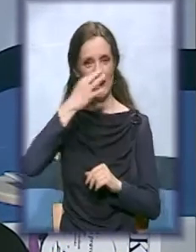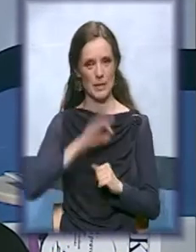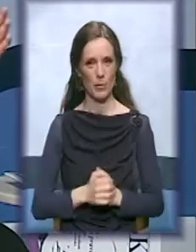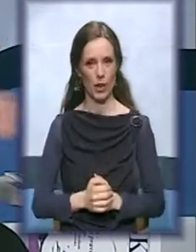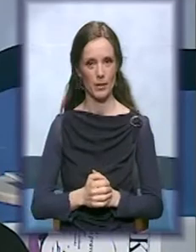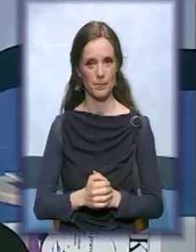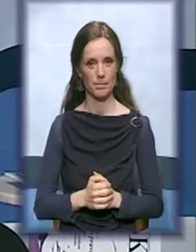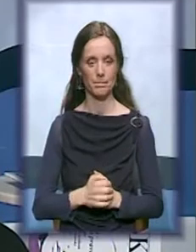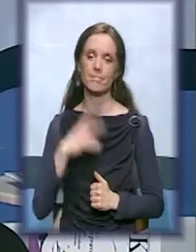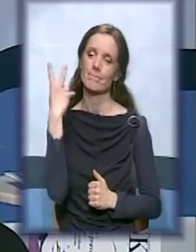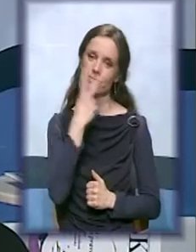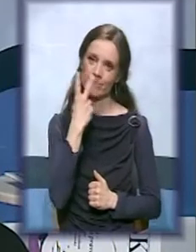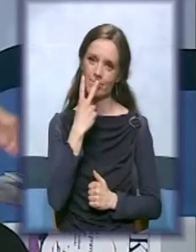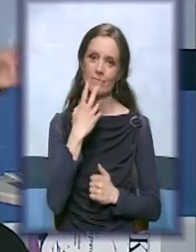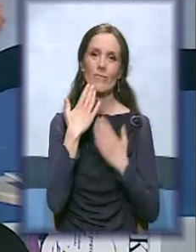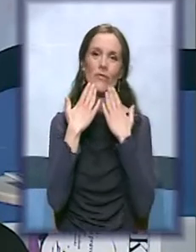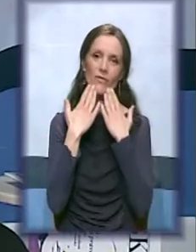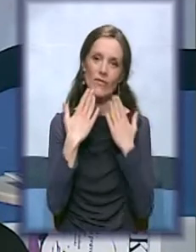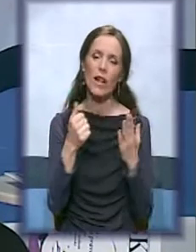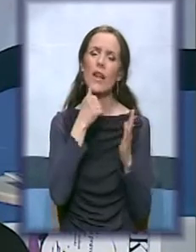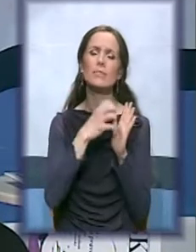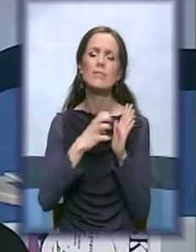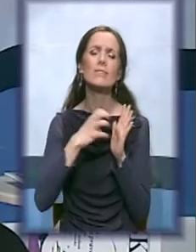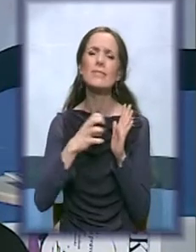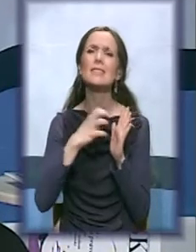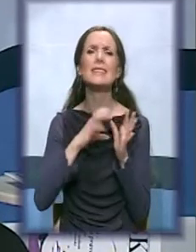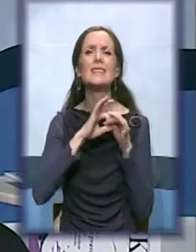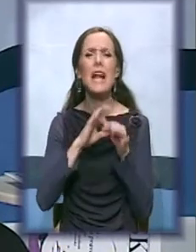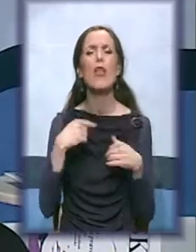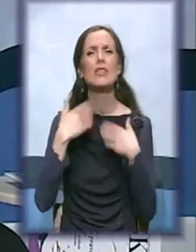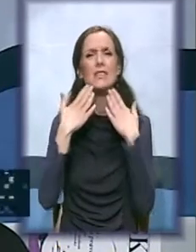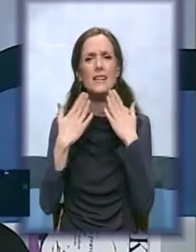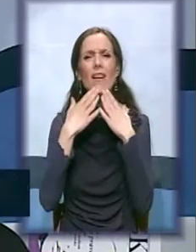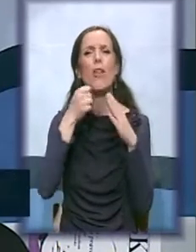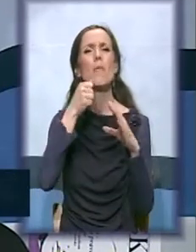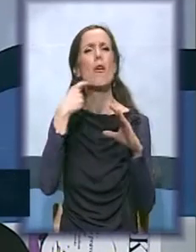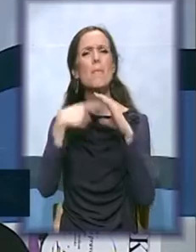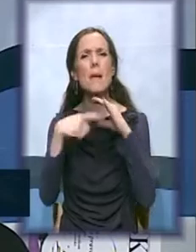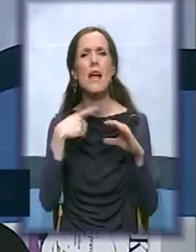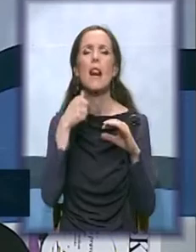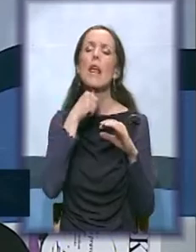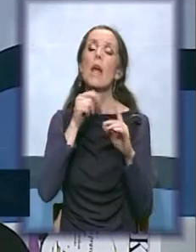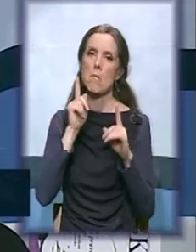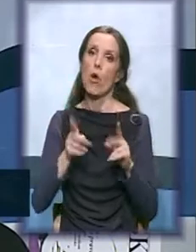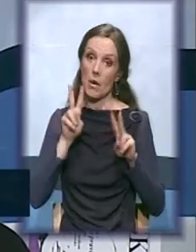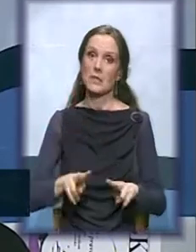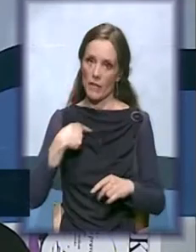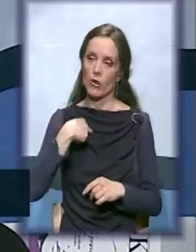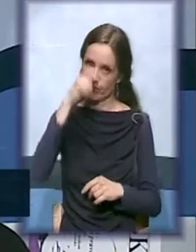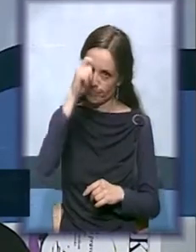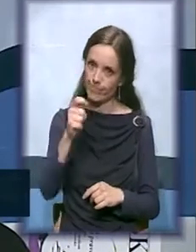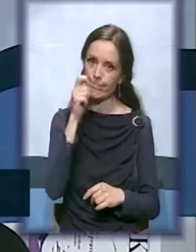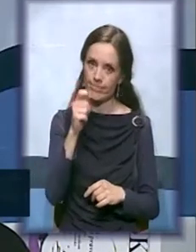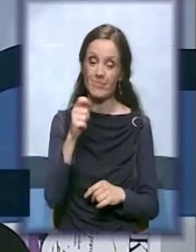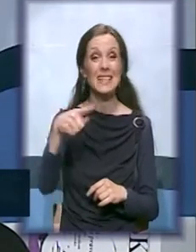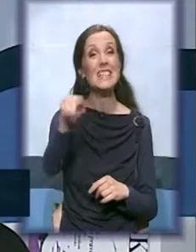Svakako i hvala i konstantno se zahvaljujem putem e-maila i moram, moram stvarno da pohvalim sve one koji na